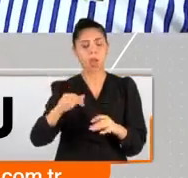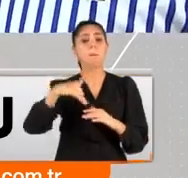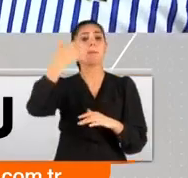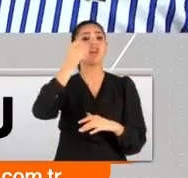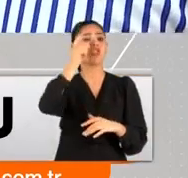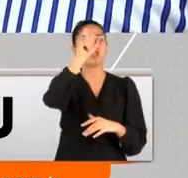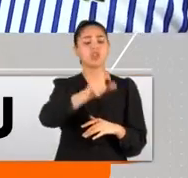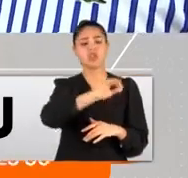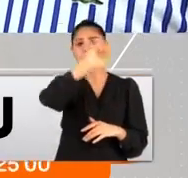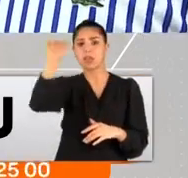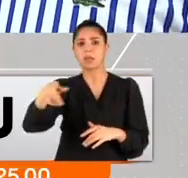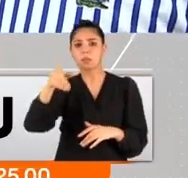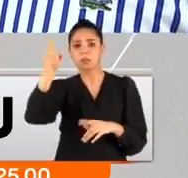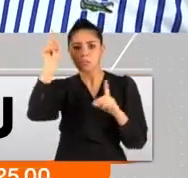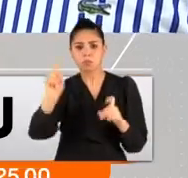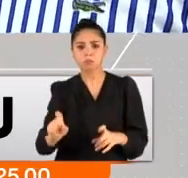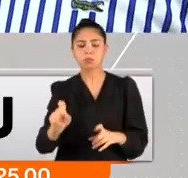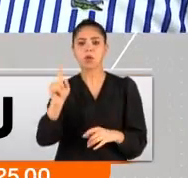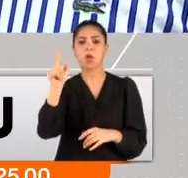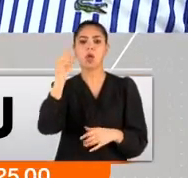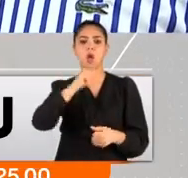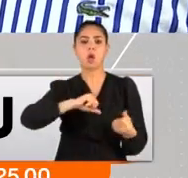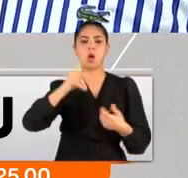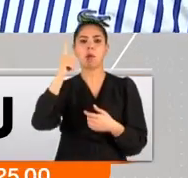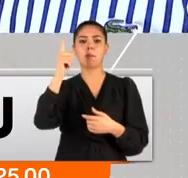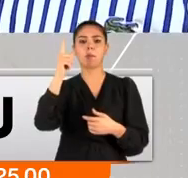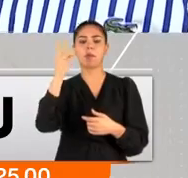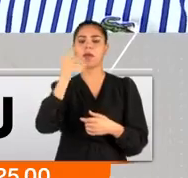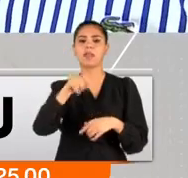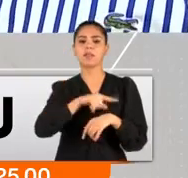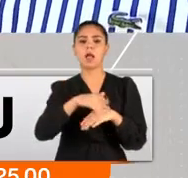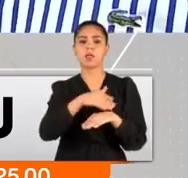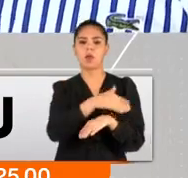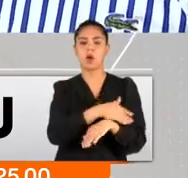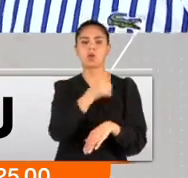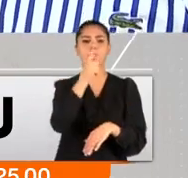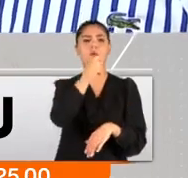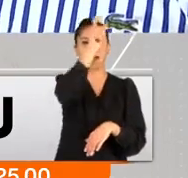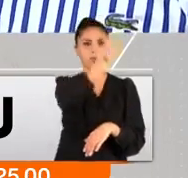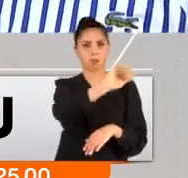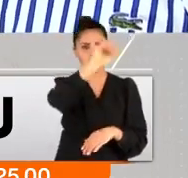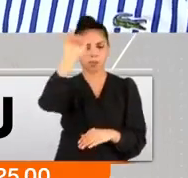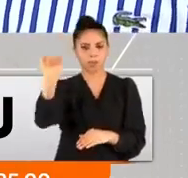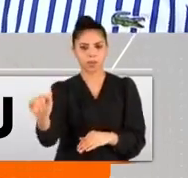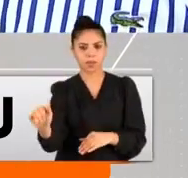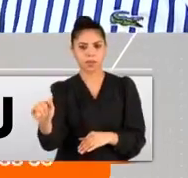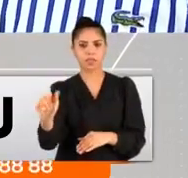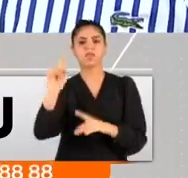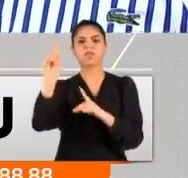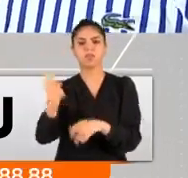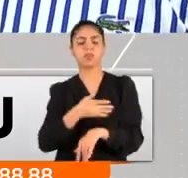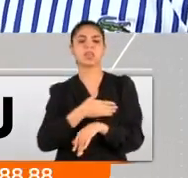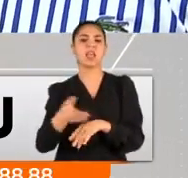bilemiyorum. Olaydan birkaç saat önce bir tane adam arabasıyla geldi. Onu arıyordu. Ama bulduğunuzu artık iş işten